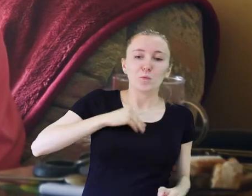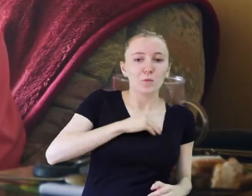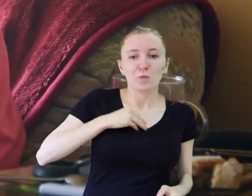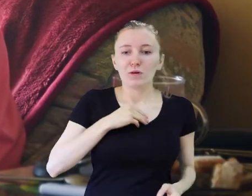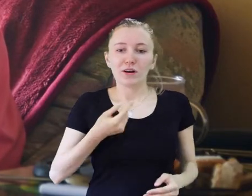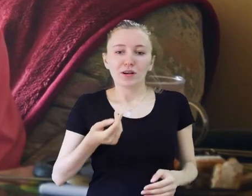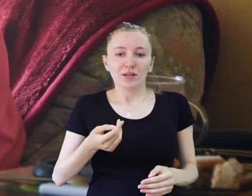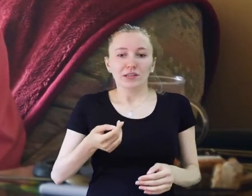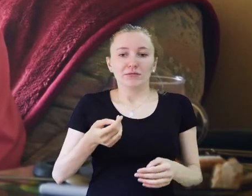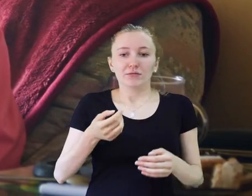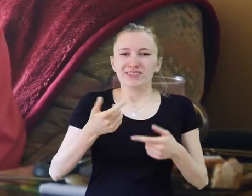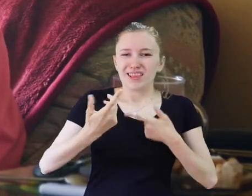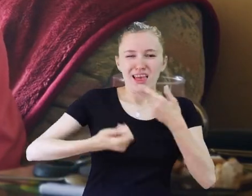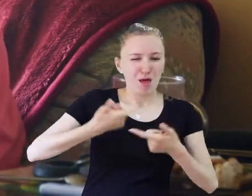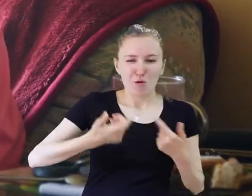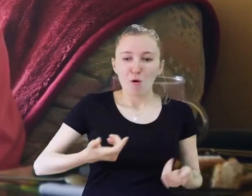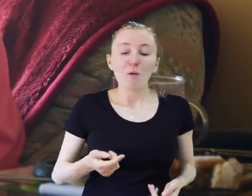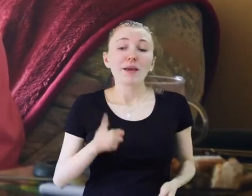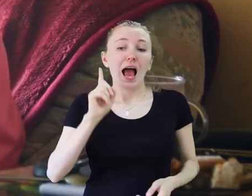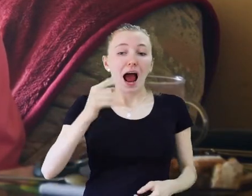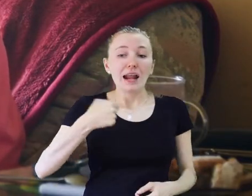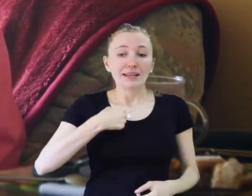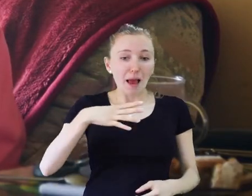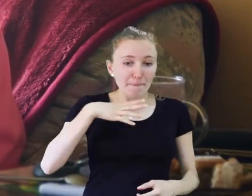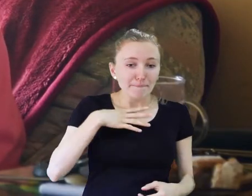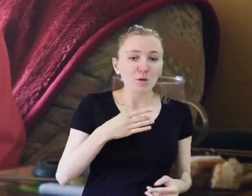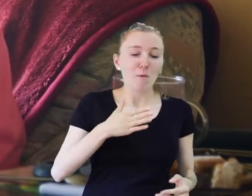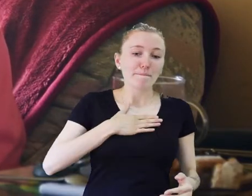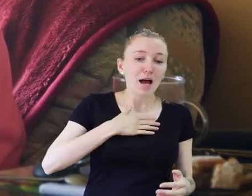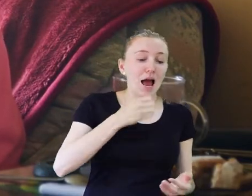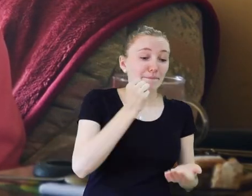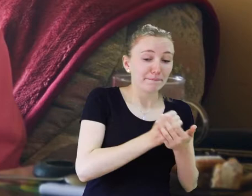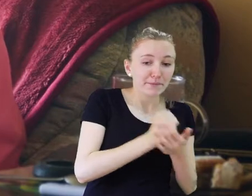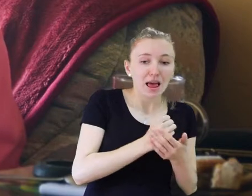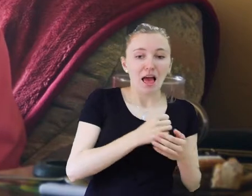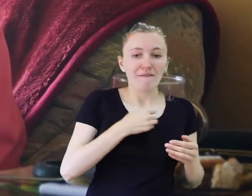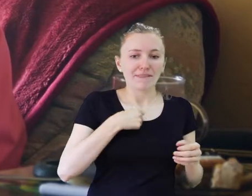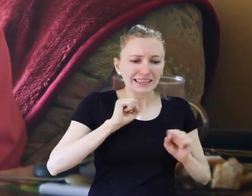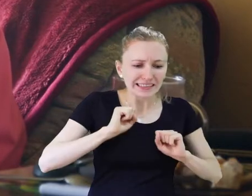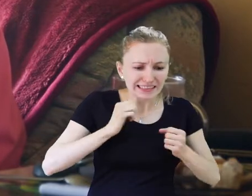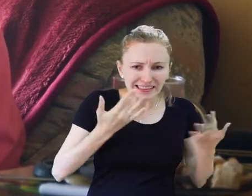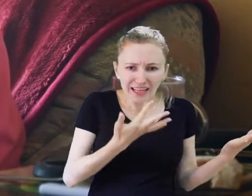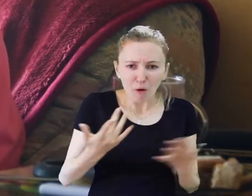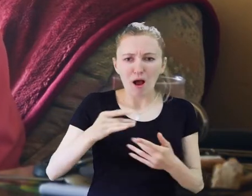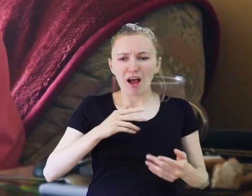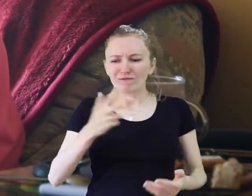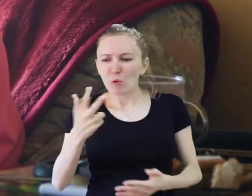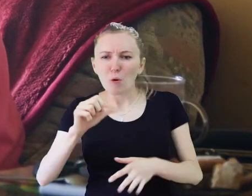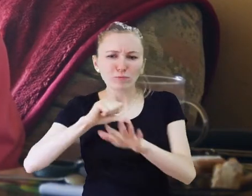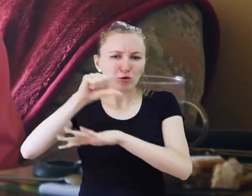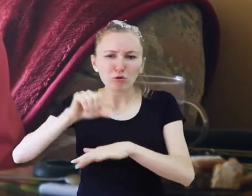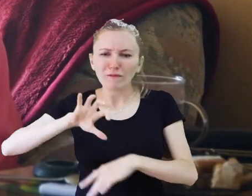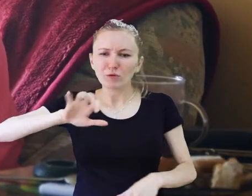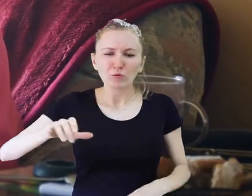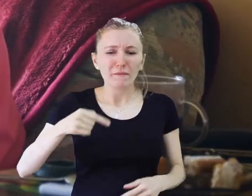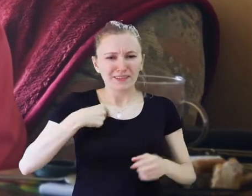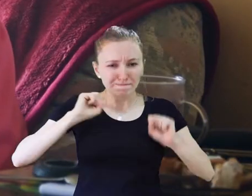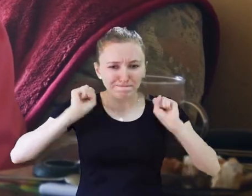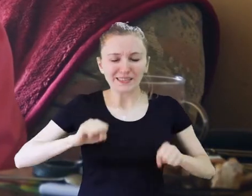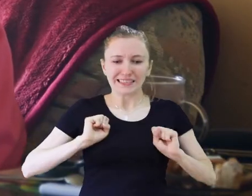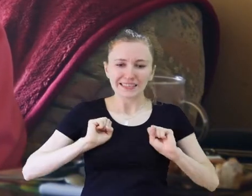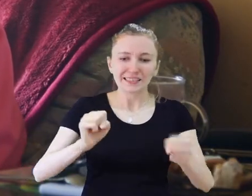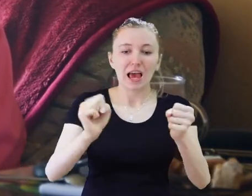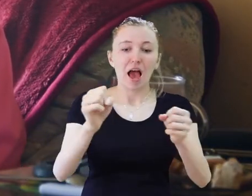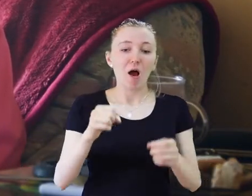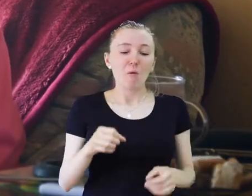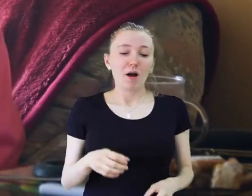bym nie wyszła tego dnia z domu, ale że ja miałam sprawę do załatwienia komuś, czemuś, prawda? Czy środowisko, no to